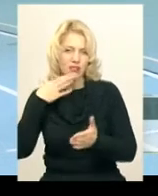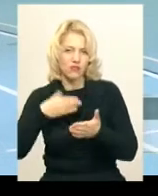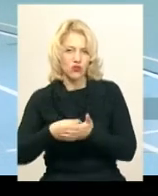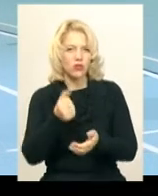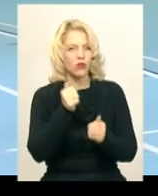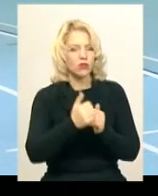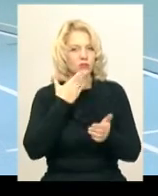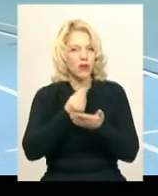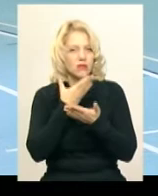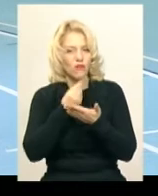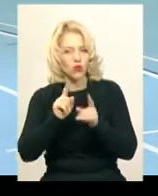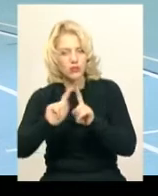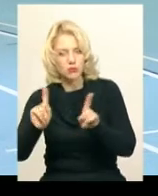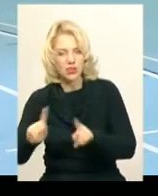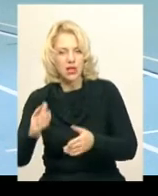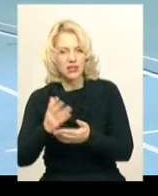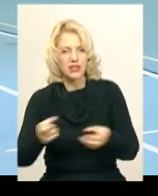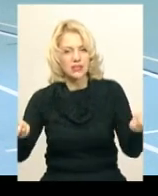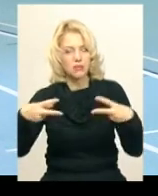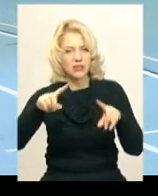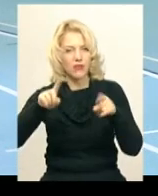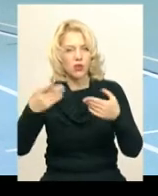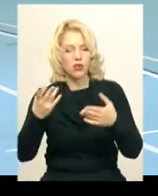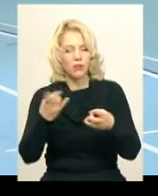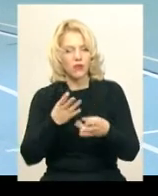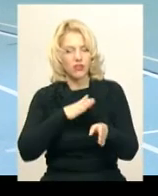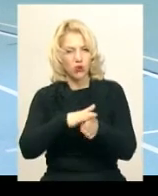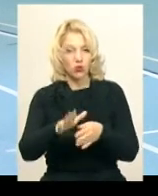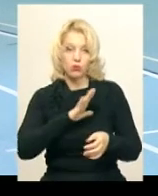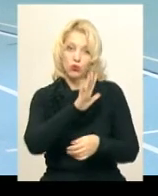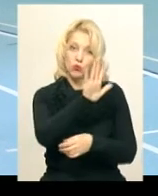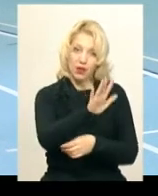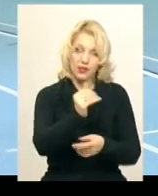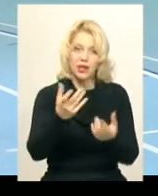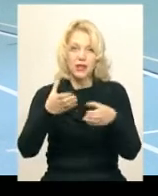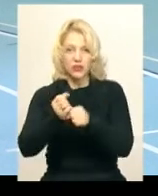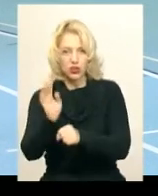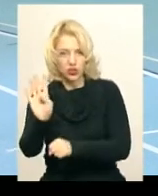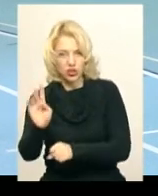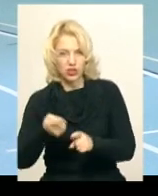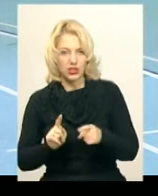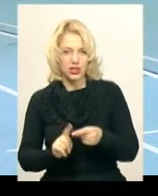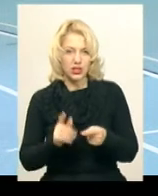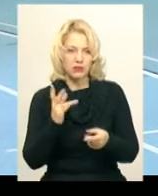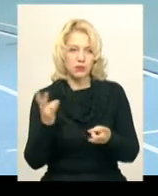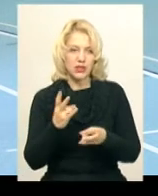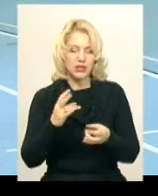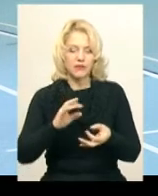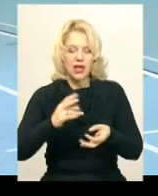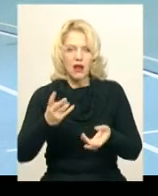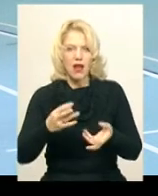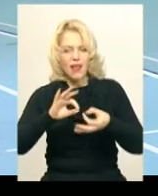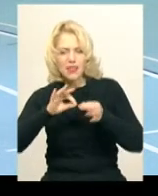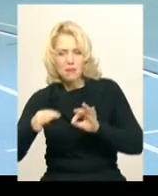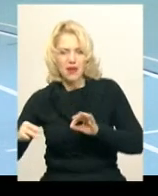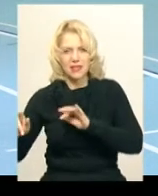специфіку. Є спецвимоги, які ми маємо виконувати. Їх було п'ять, тепер чотири. Спортсмени мають свою складність набирати за рахунок елементів, зв